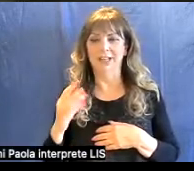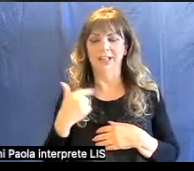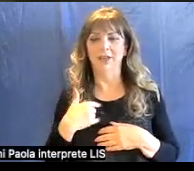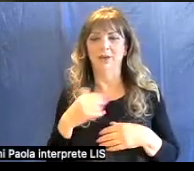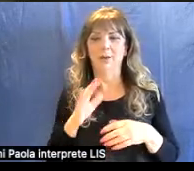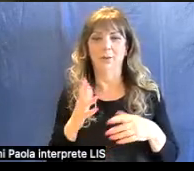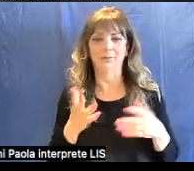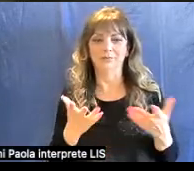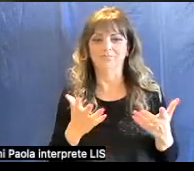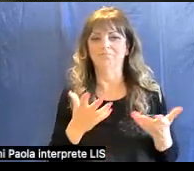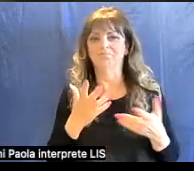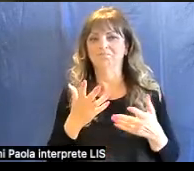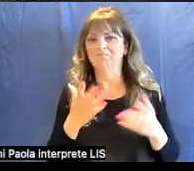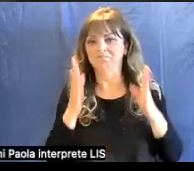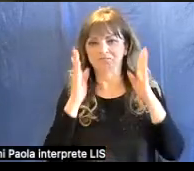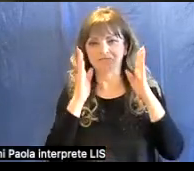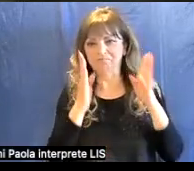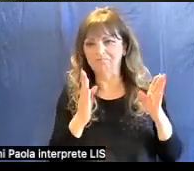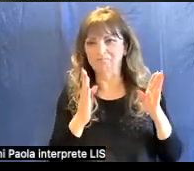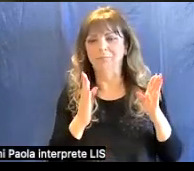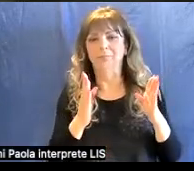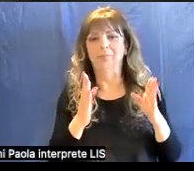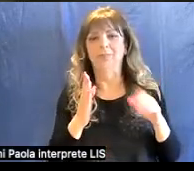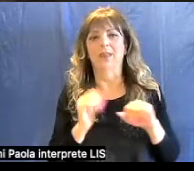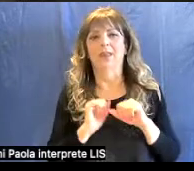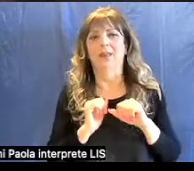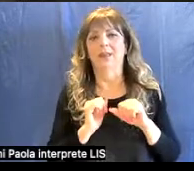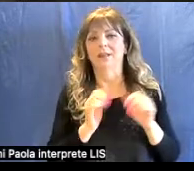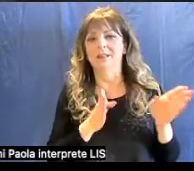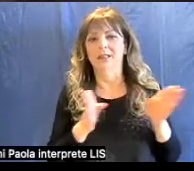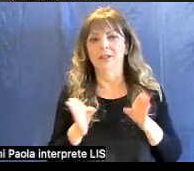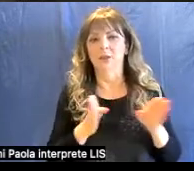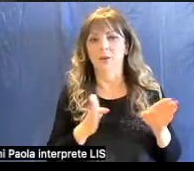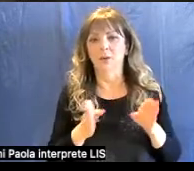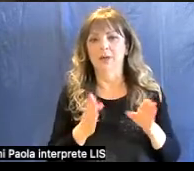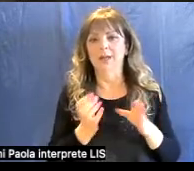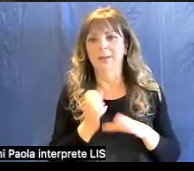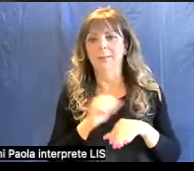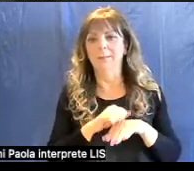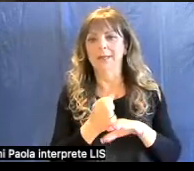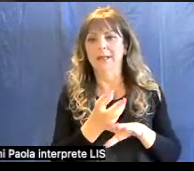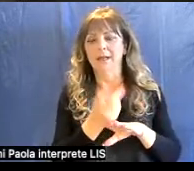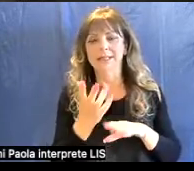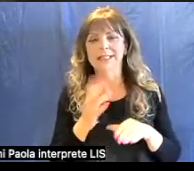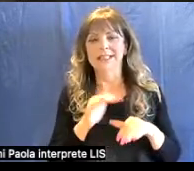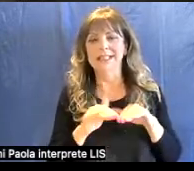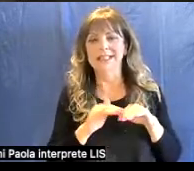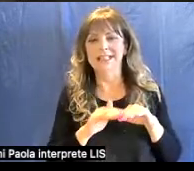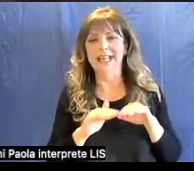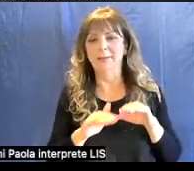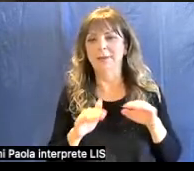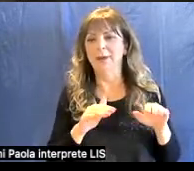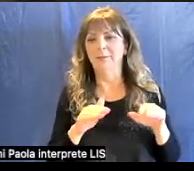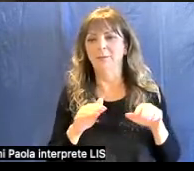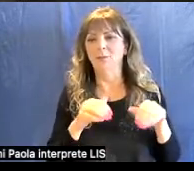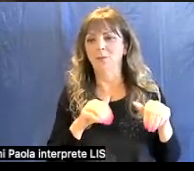sezione di litologia e minerologia del Sistema Museale di Ateneo.